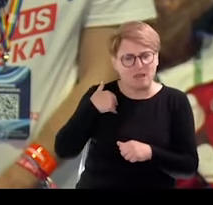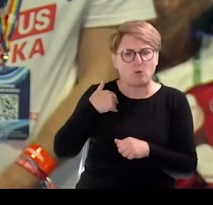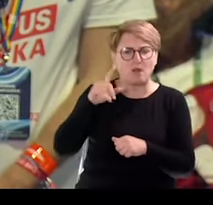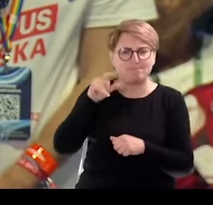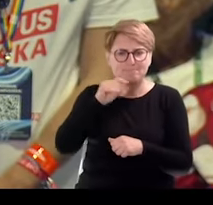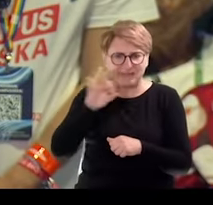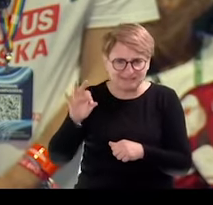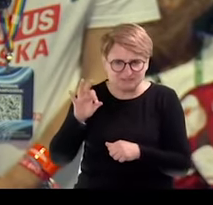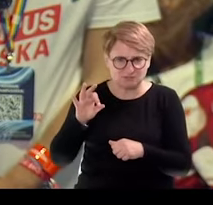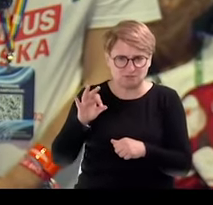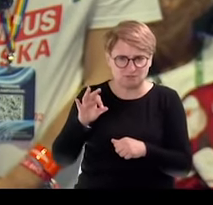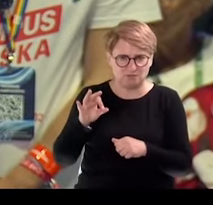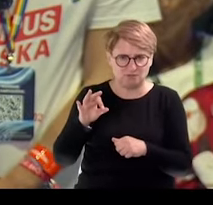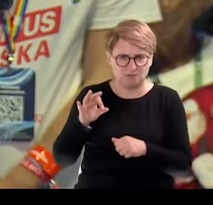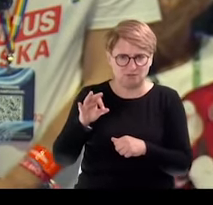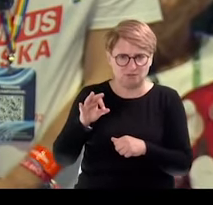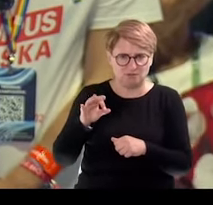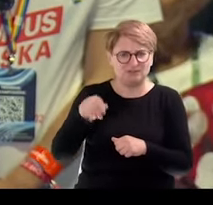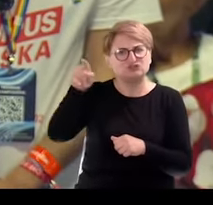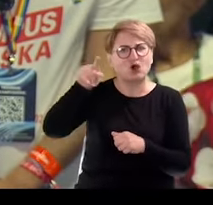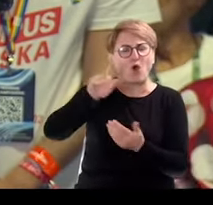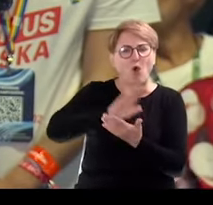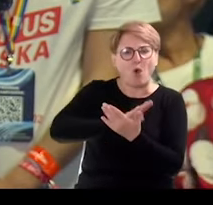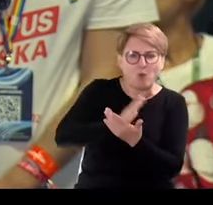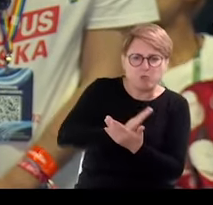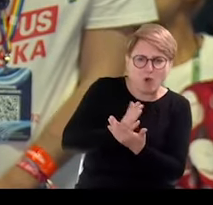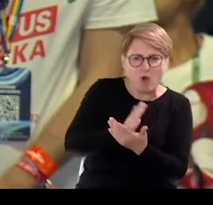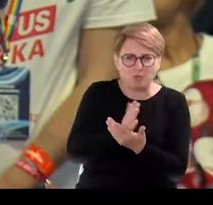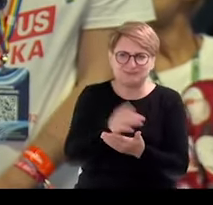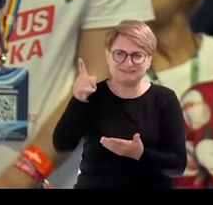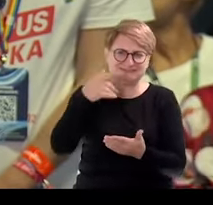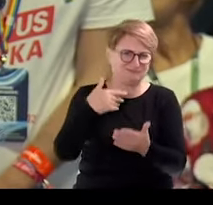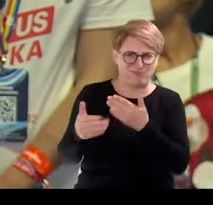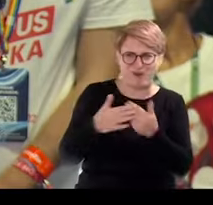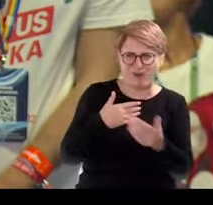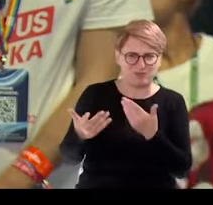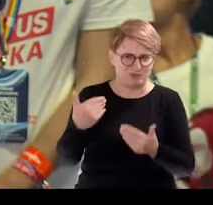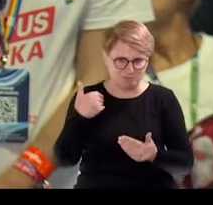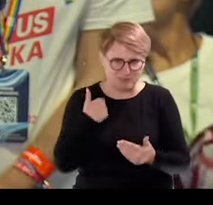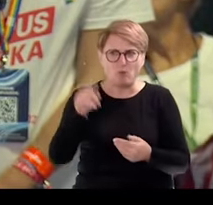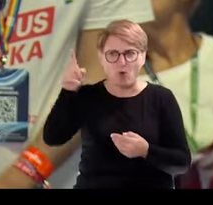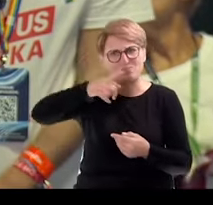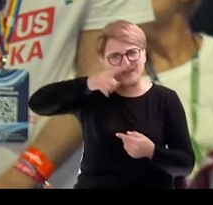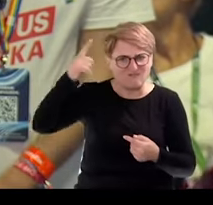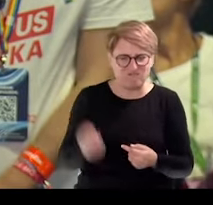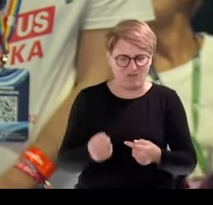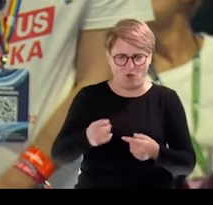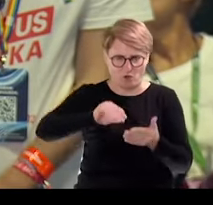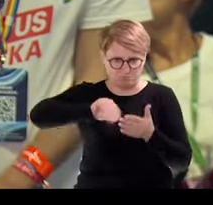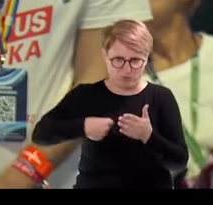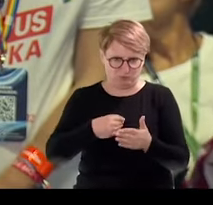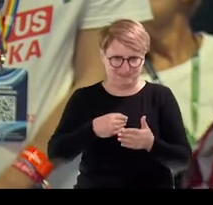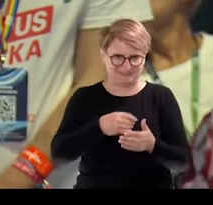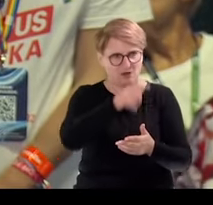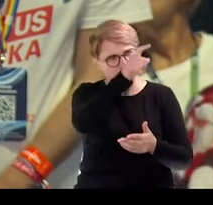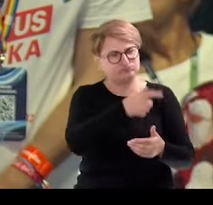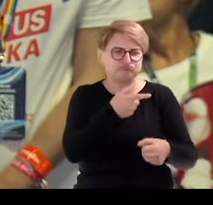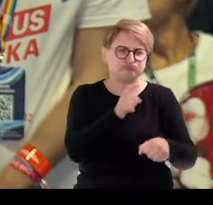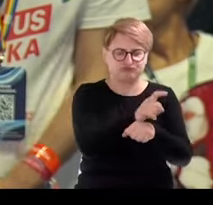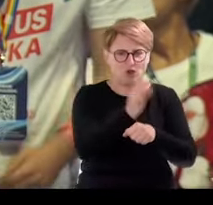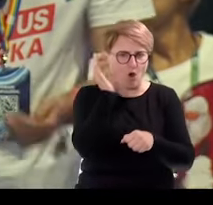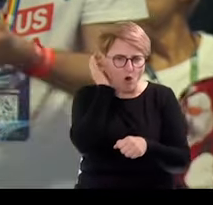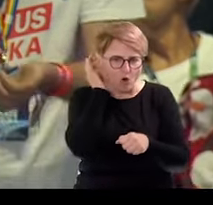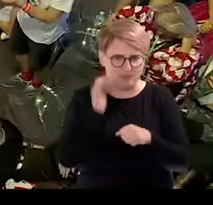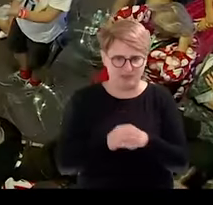żałosny pseudokompromis był za mało fanatyczny i podpisał wyrok na kobiety, wniosek o wyrok na kobiety do